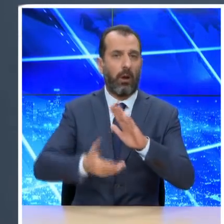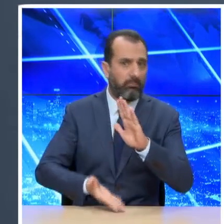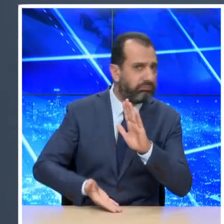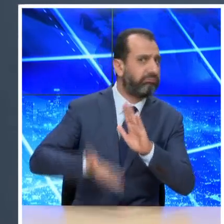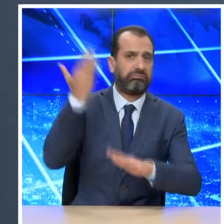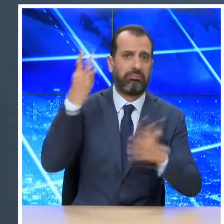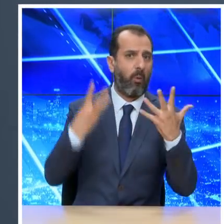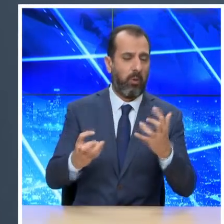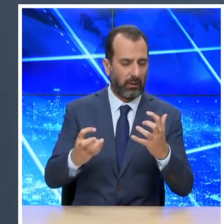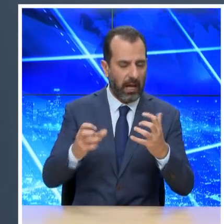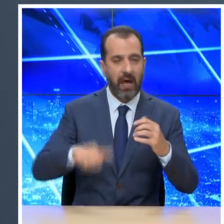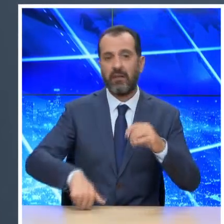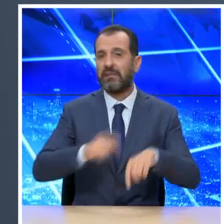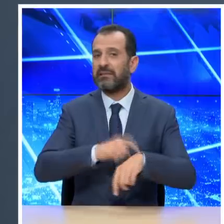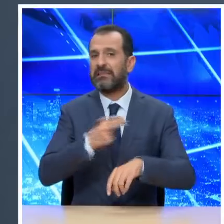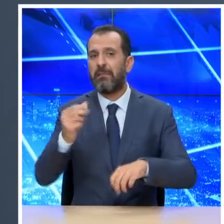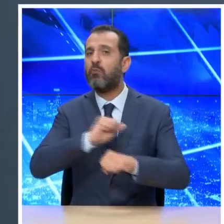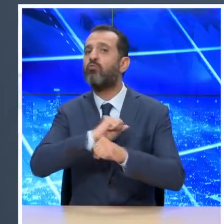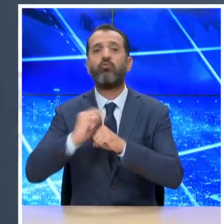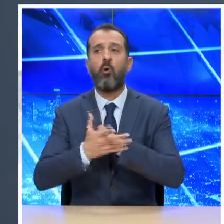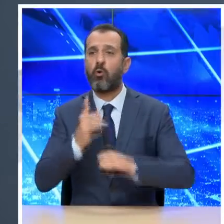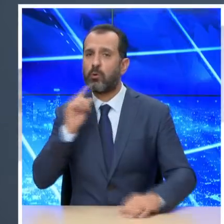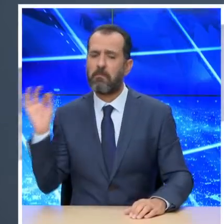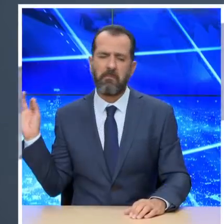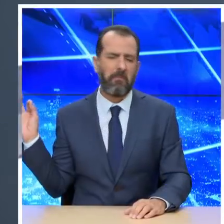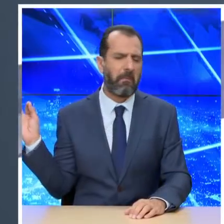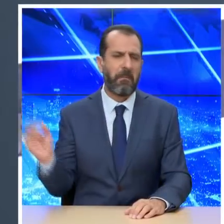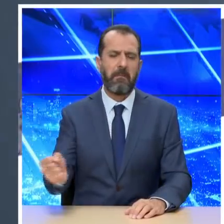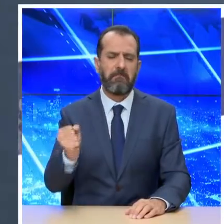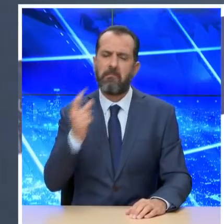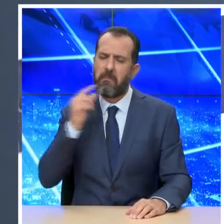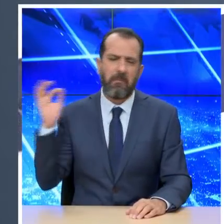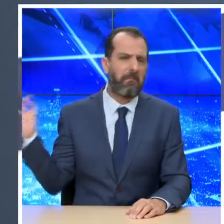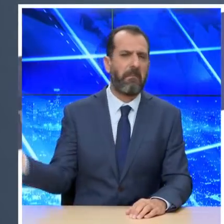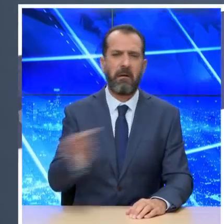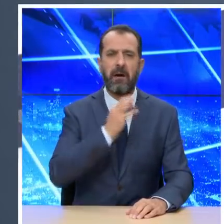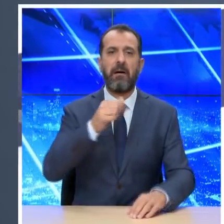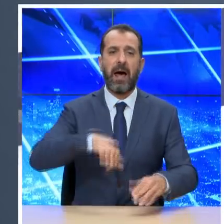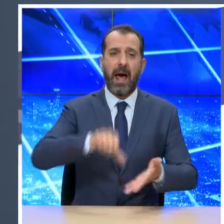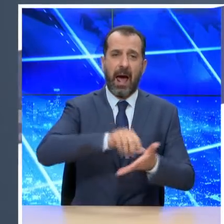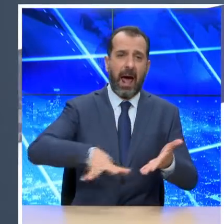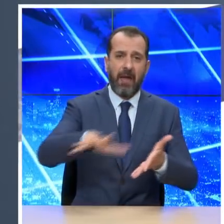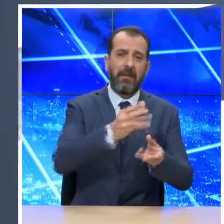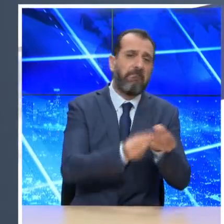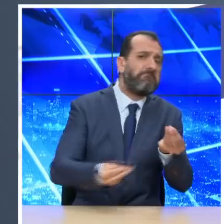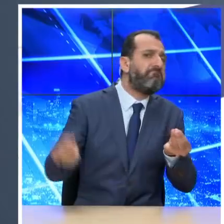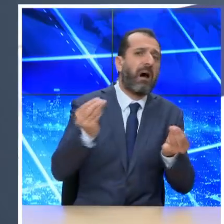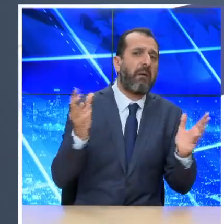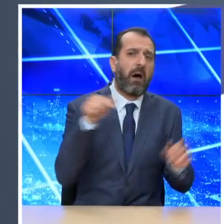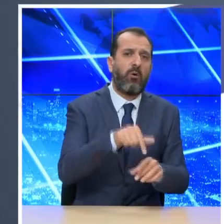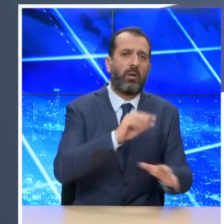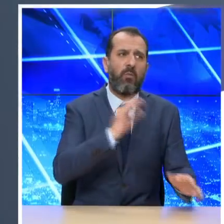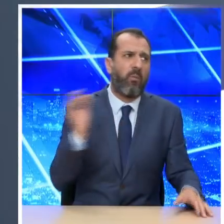Η δυναμική λοιπόν της επιδημίας παραμένει να είναι δυσανάλογα καταναμημένη στην περιφέρεια Αττικής, έχει